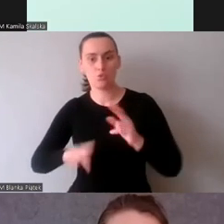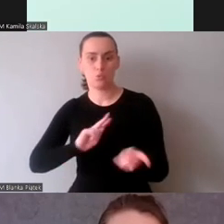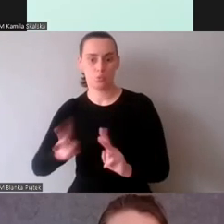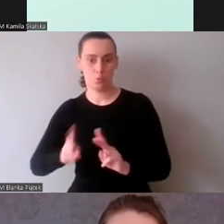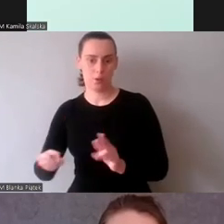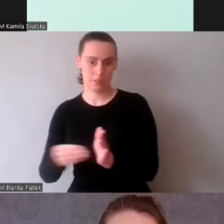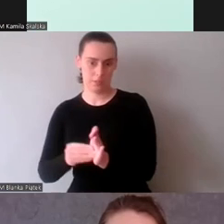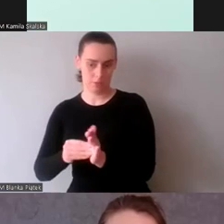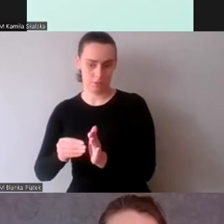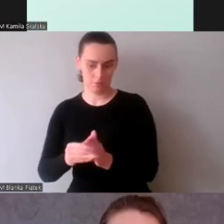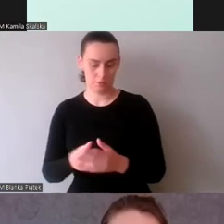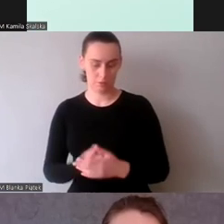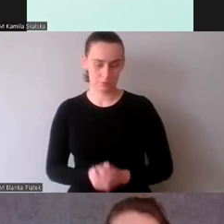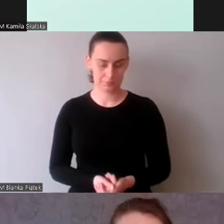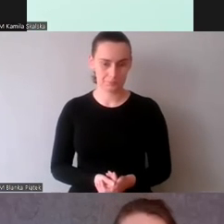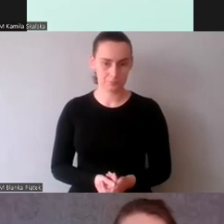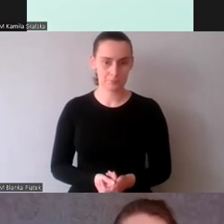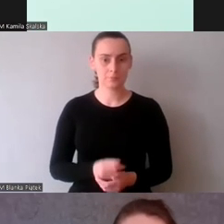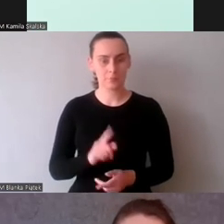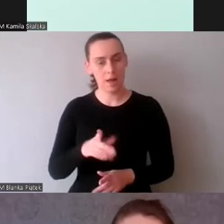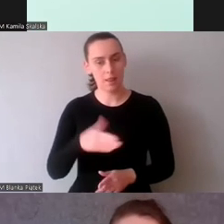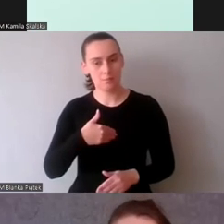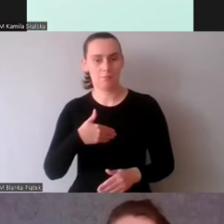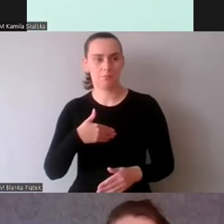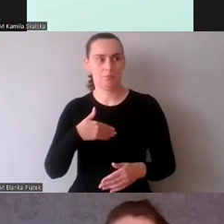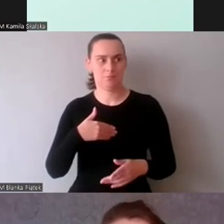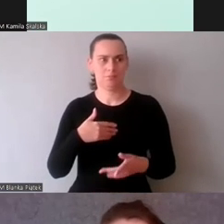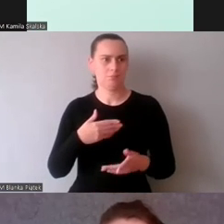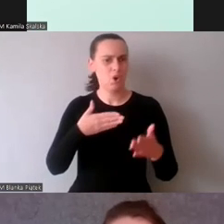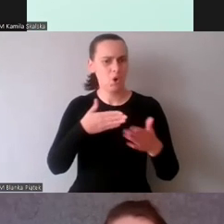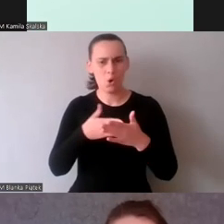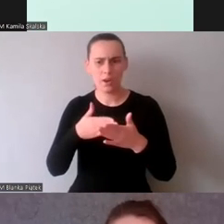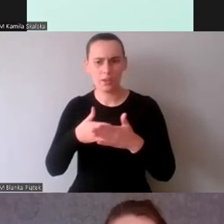Nadal są pewne ograniczenia kognitywne.